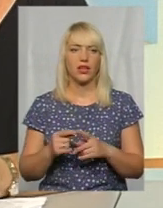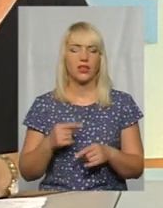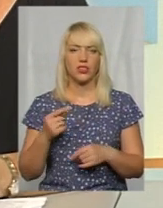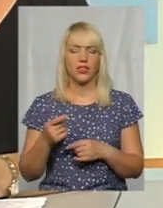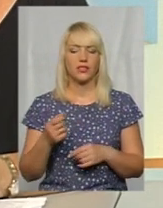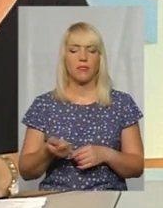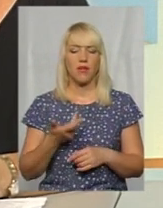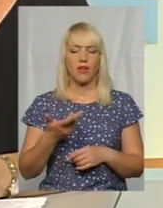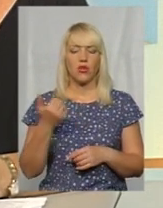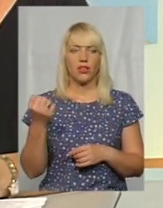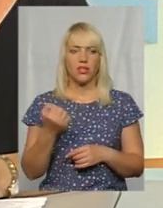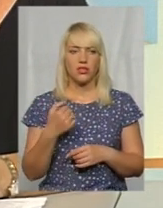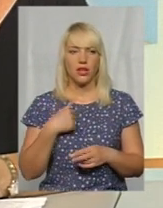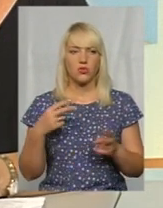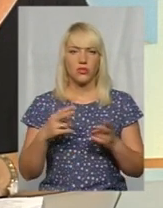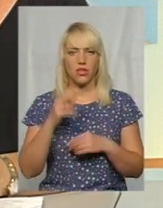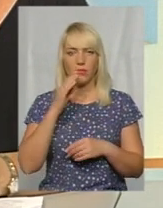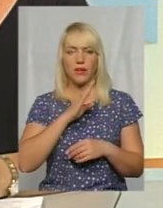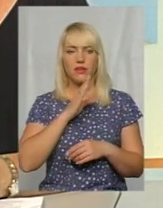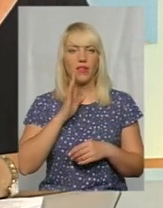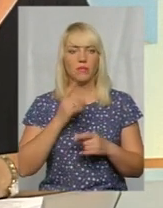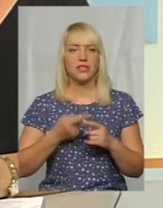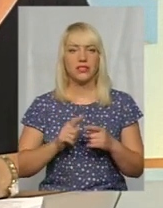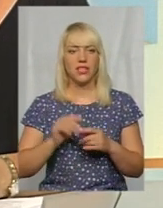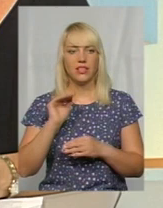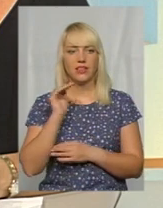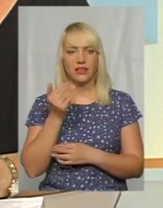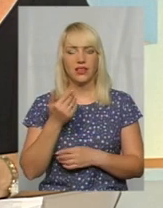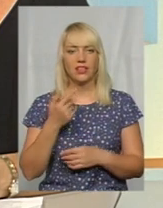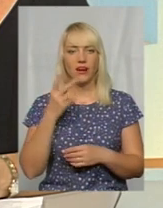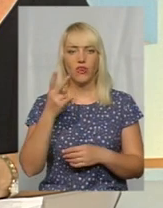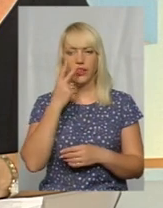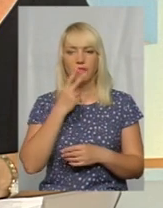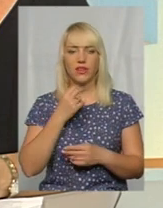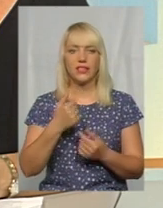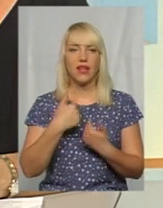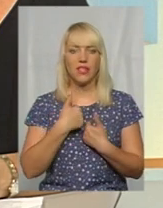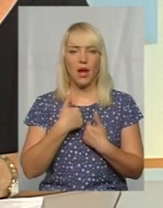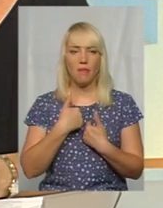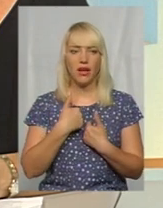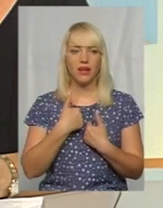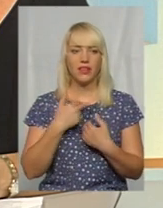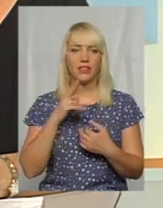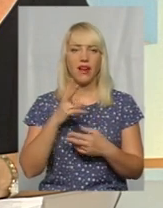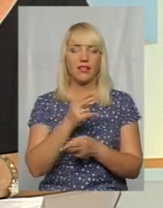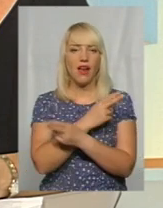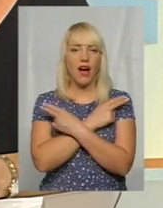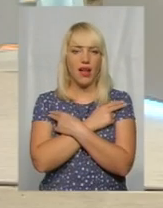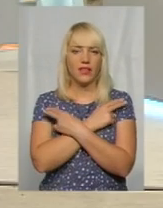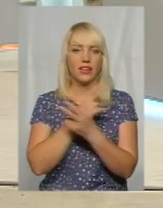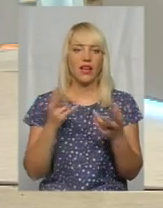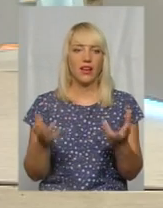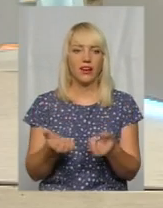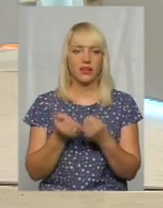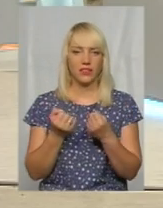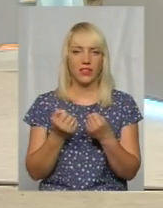тиждень я зустрілася з батьками цієї дитини. І знаєте, вони на мене дивилися, як на ангела, рятівника так